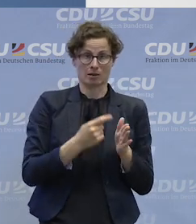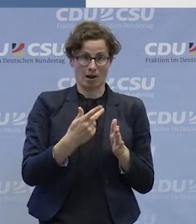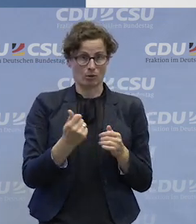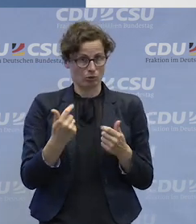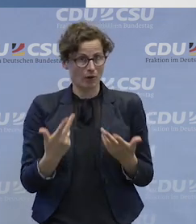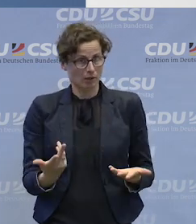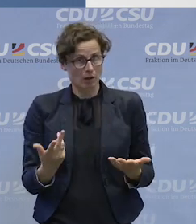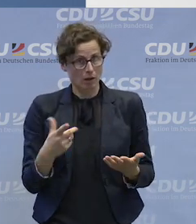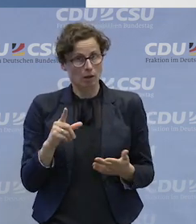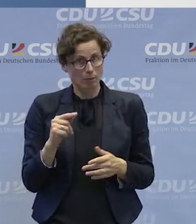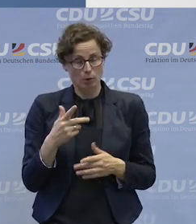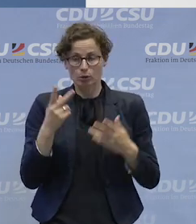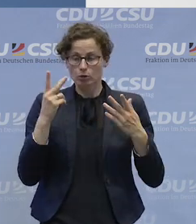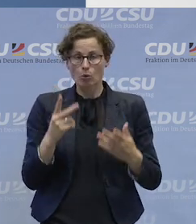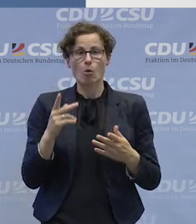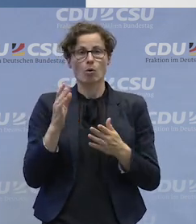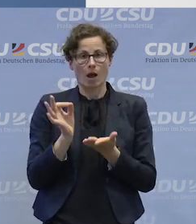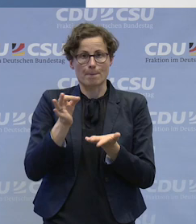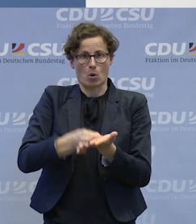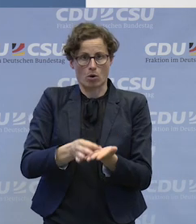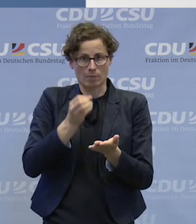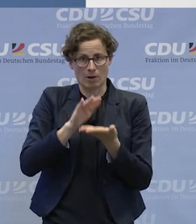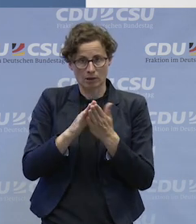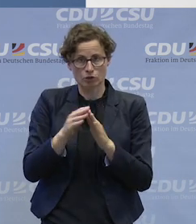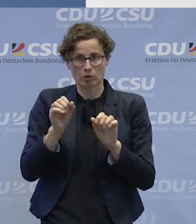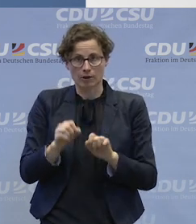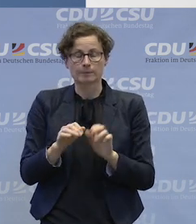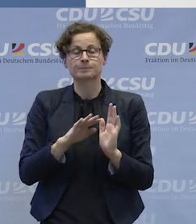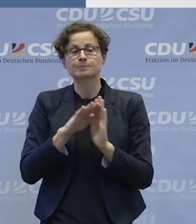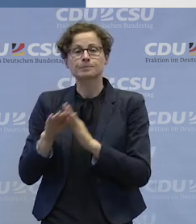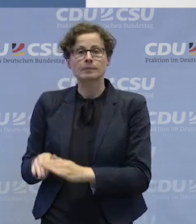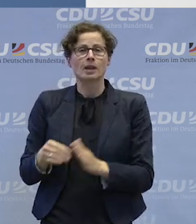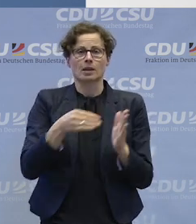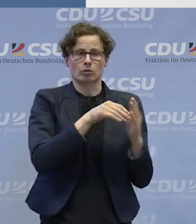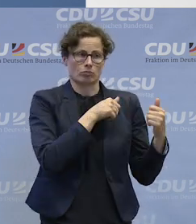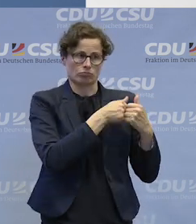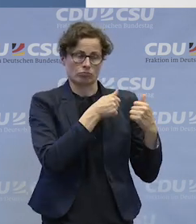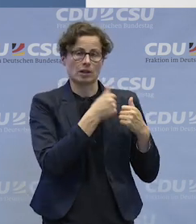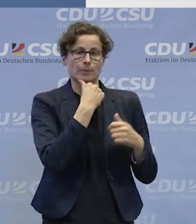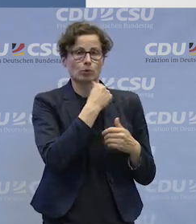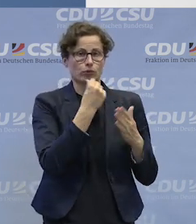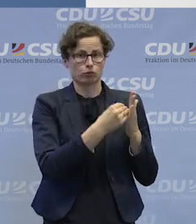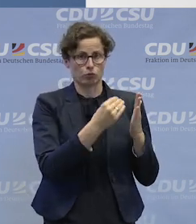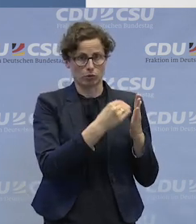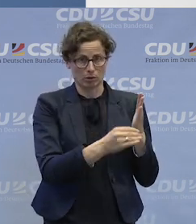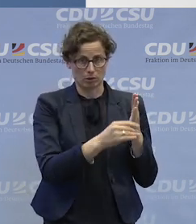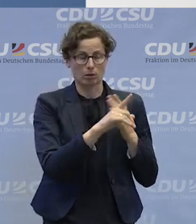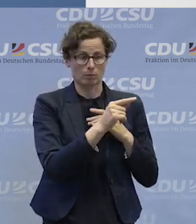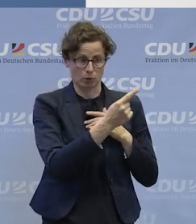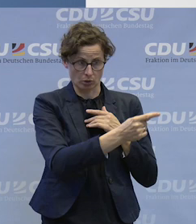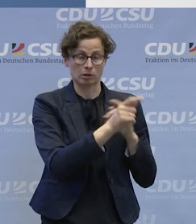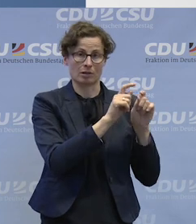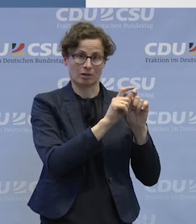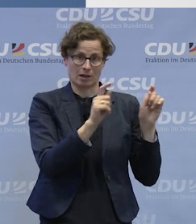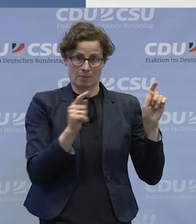dabei. Zusätzlich arbeiten wir mit der Berufsschule zusammen, die unterstützen das Ganze auch nochmal mit, da werden diese Themen auch mit